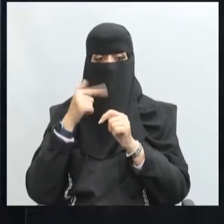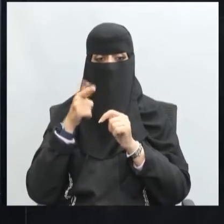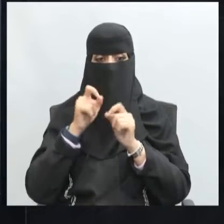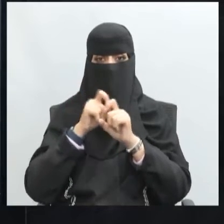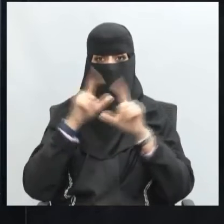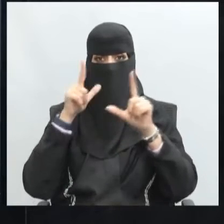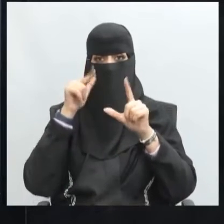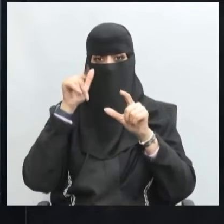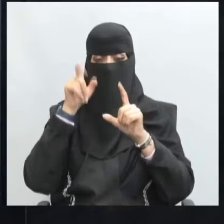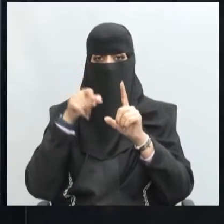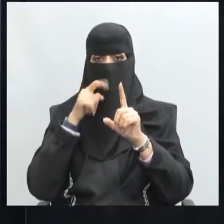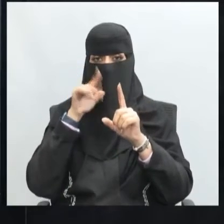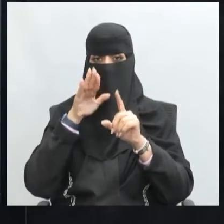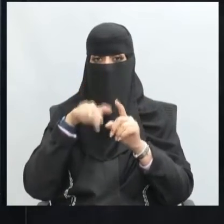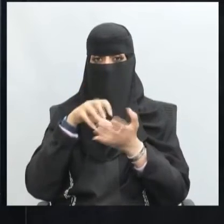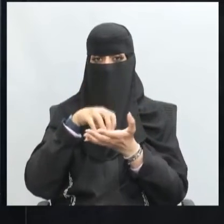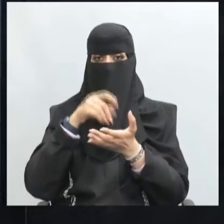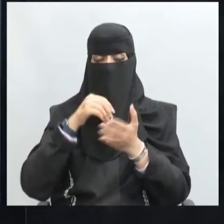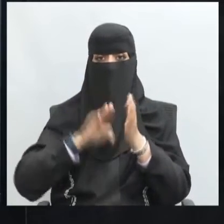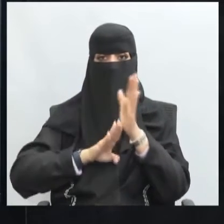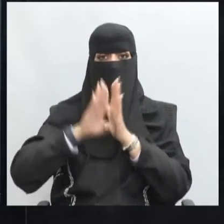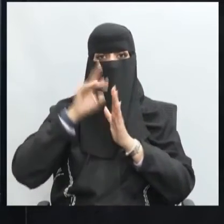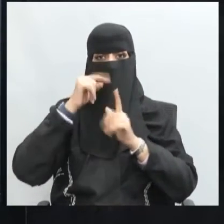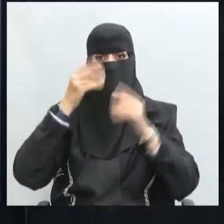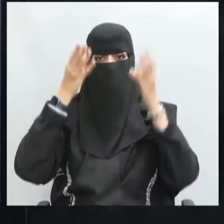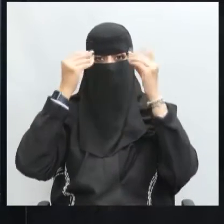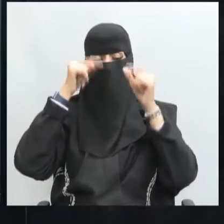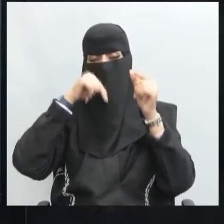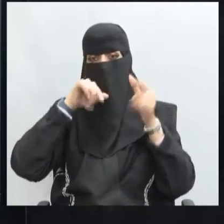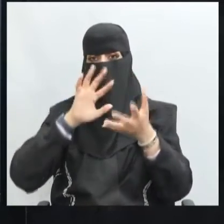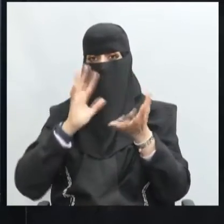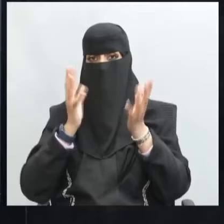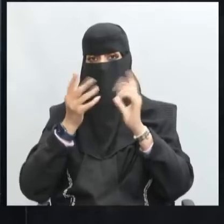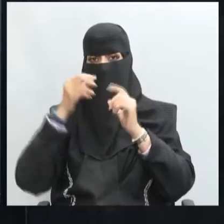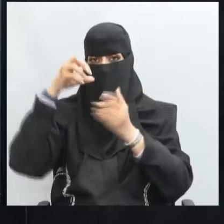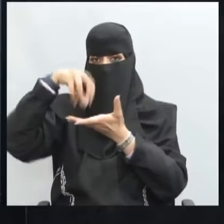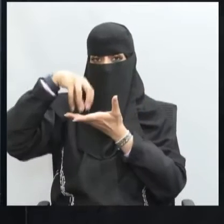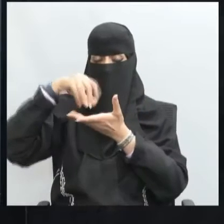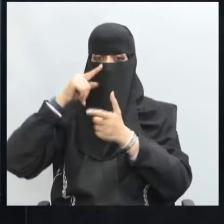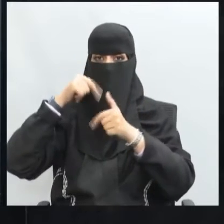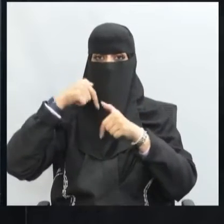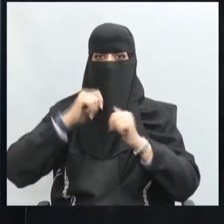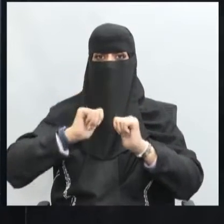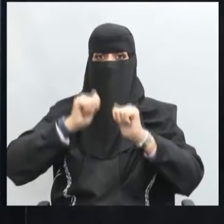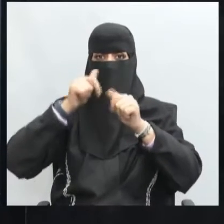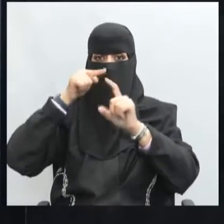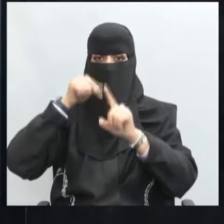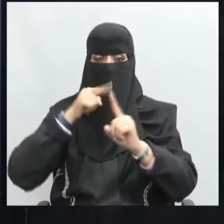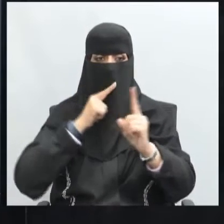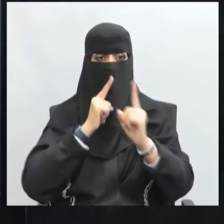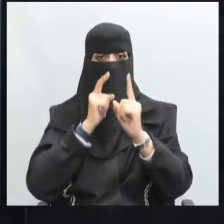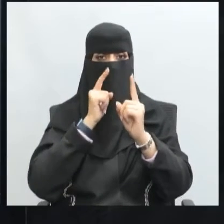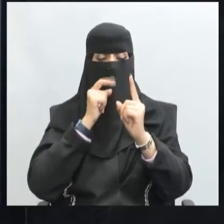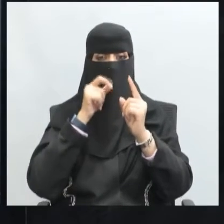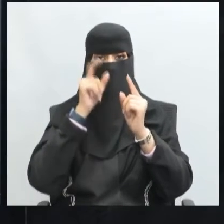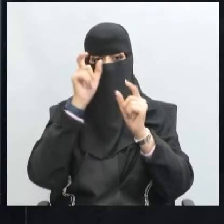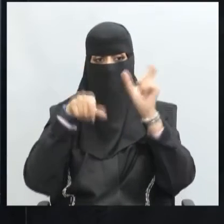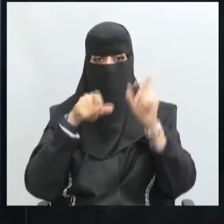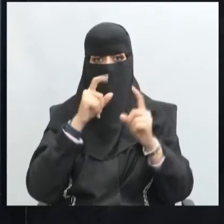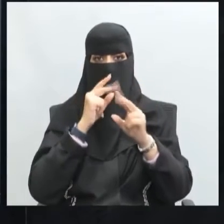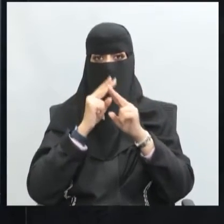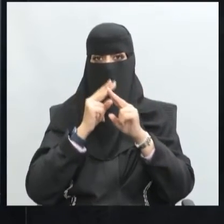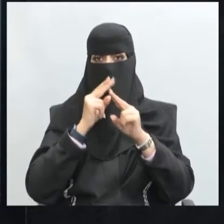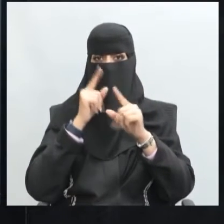يبرز الواقع الحضاري والثقافي للأمم والشعوب يستطيع المتحاورون إلى الوصول إلى